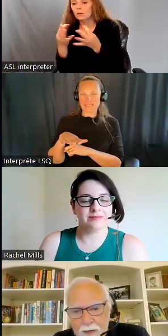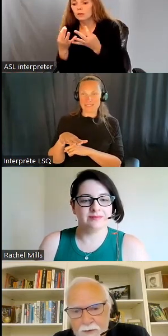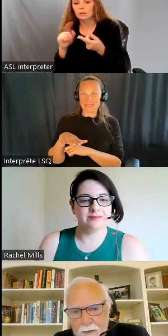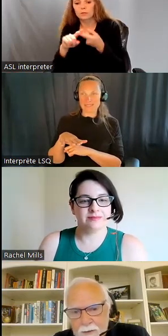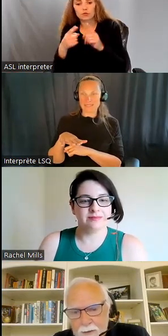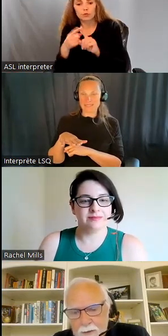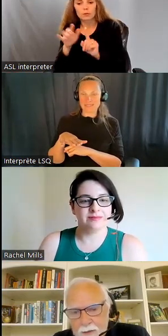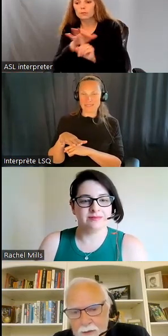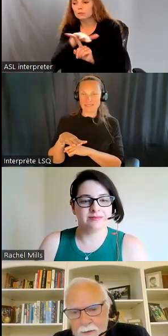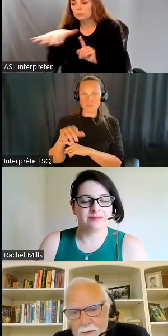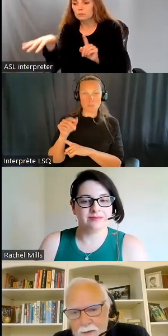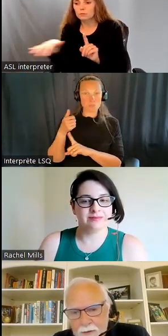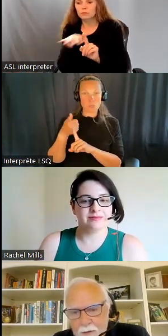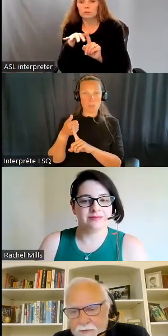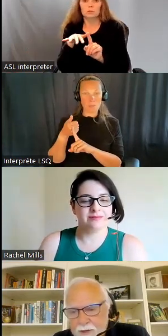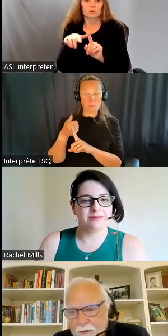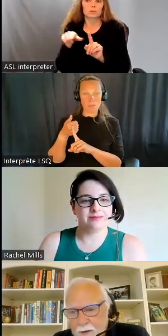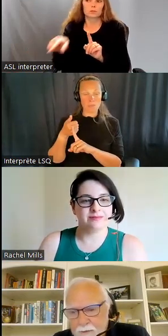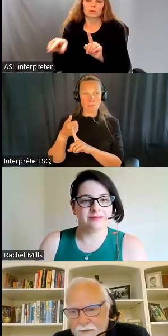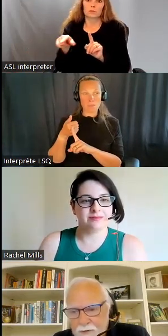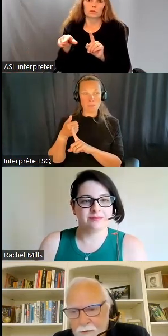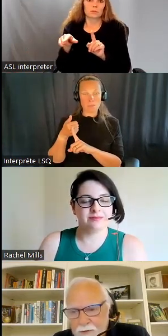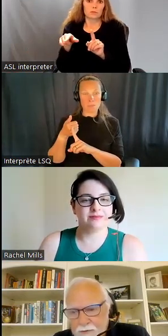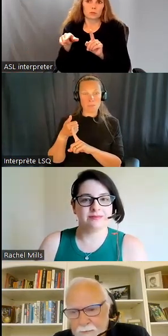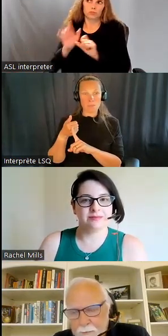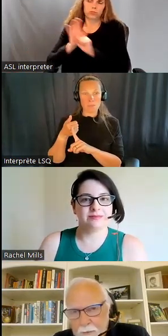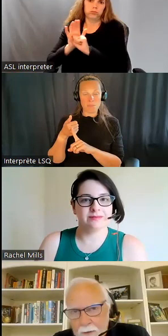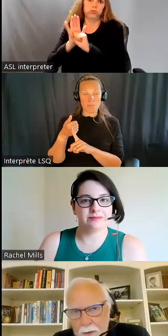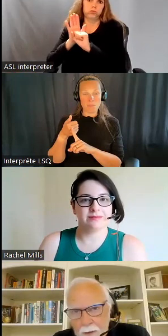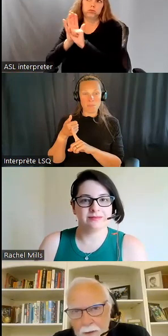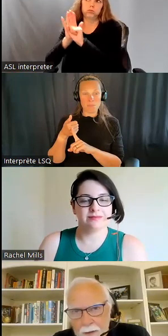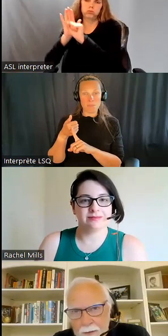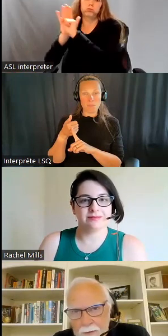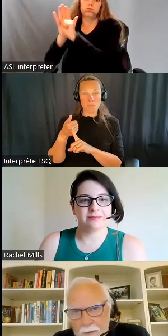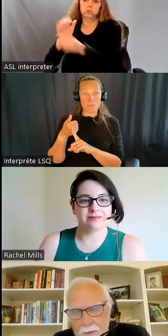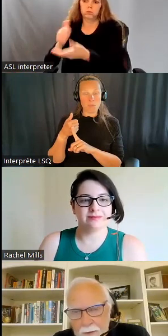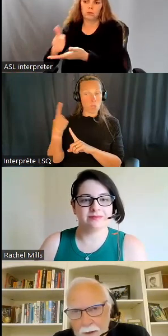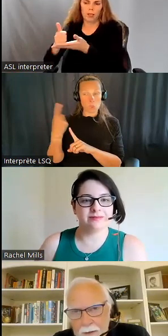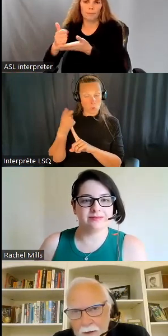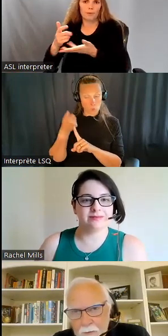ont toujours été les gens qui ont permis la fermeture des institutions.